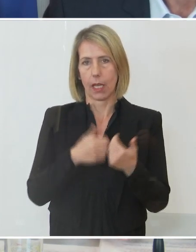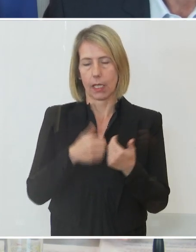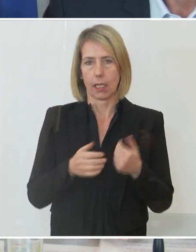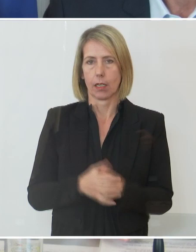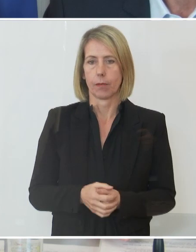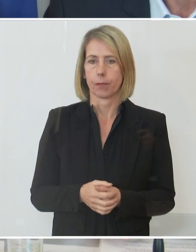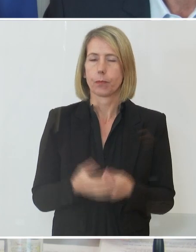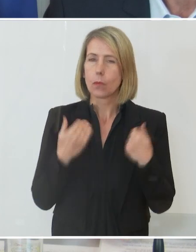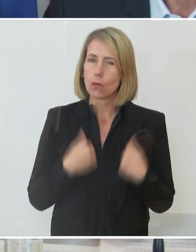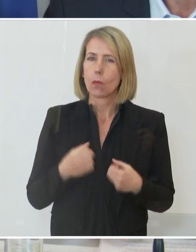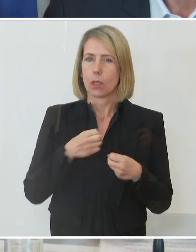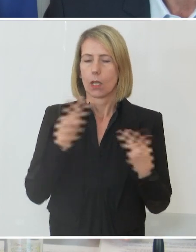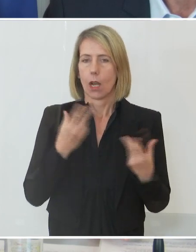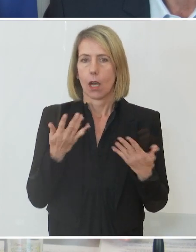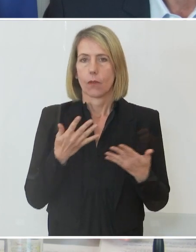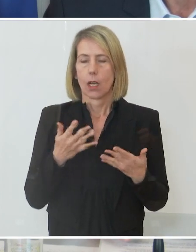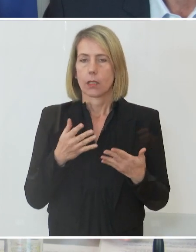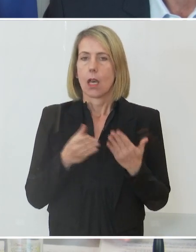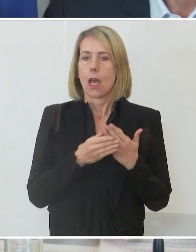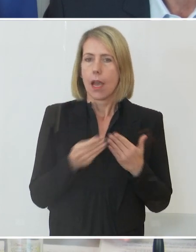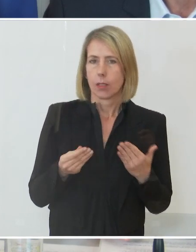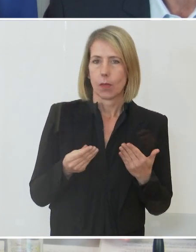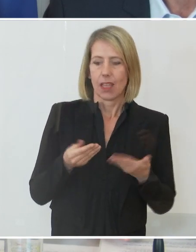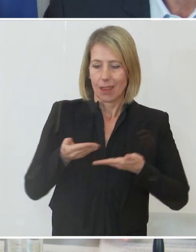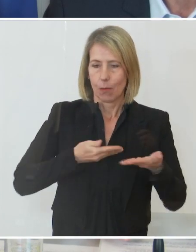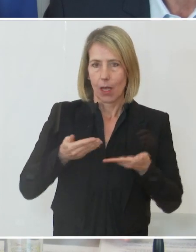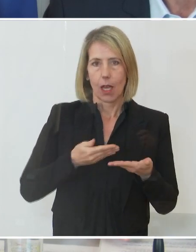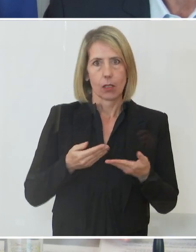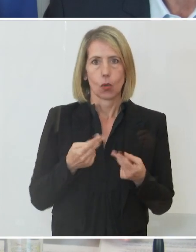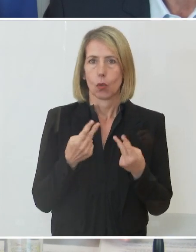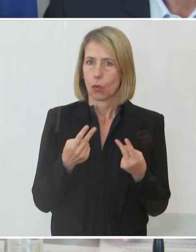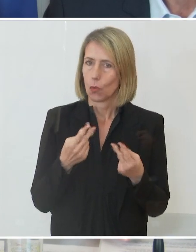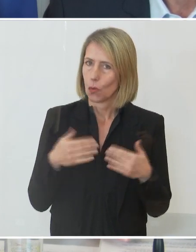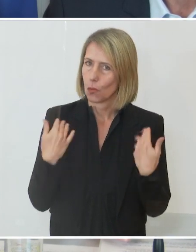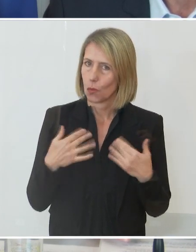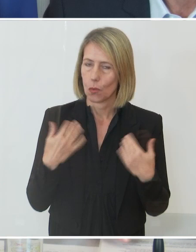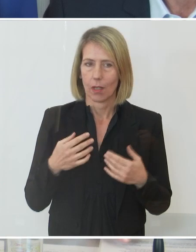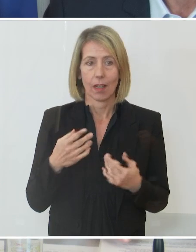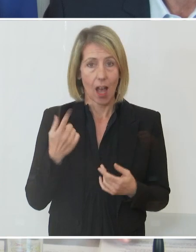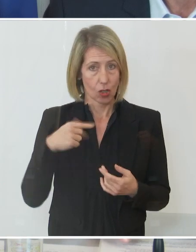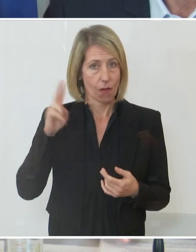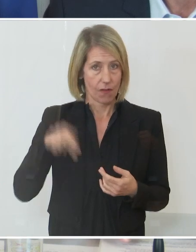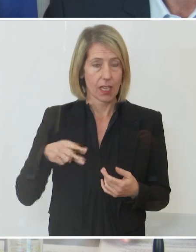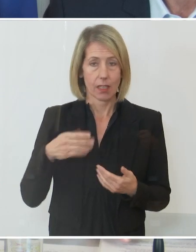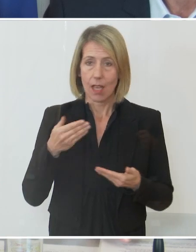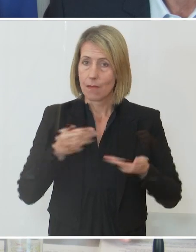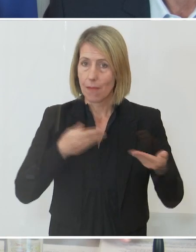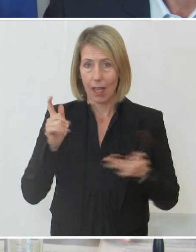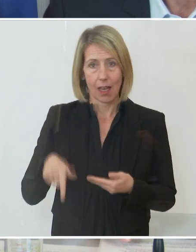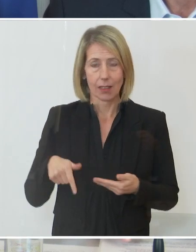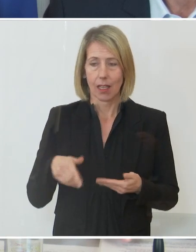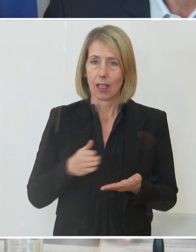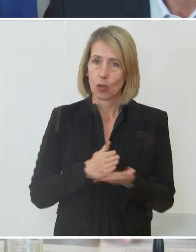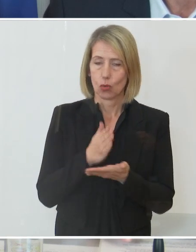dass die Beratung durch Expertinnen und Experten unerlässlich ist. Und jene, die mich in Wien beraten haben, haben mich auch bisher gut durch die Krise